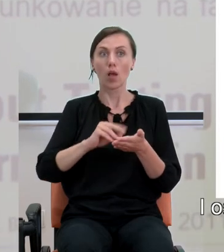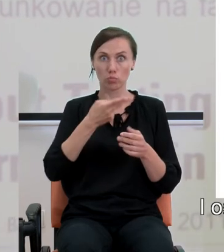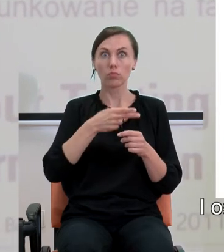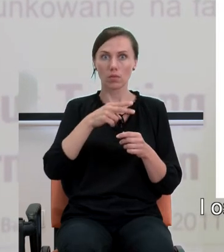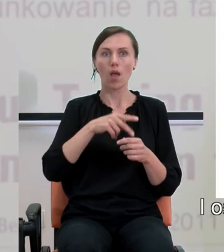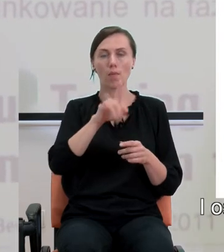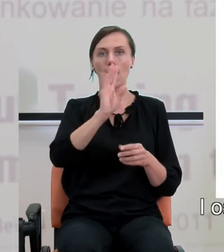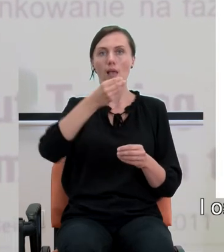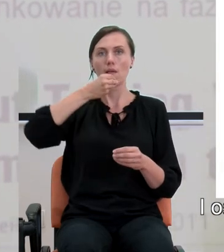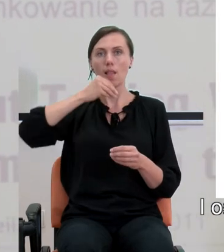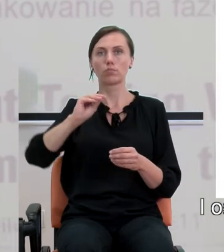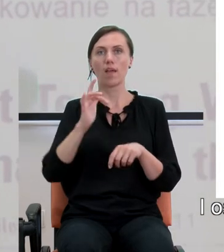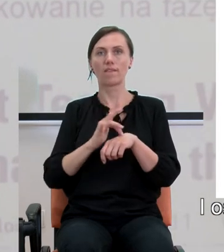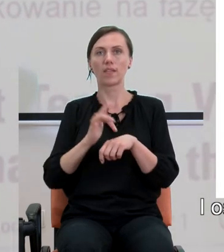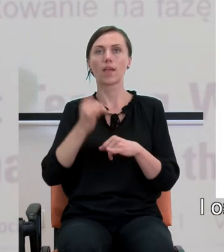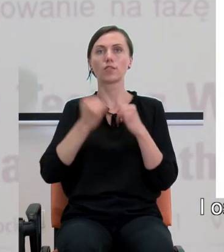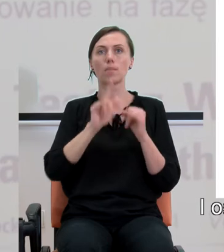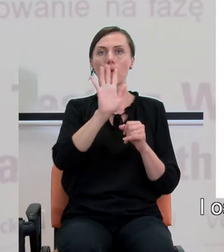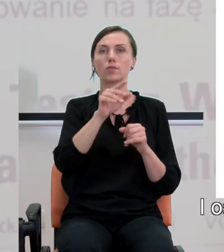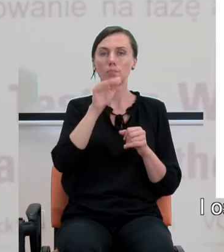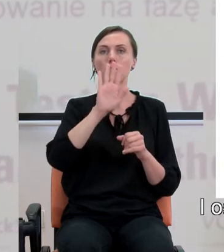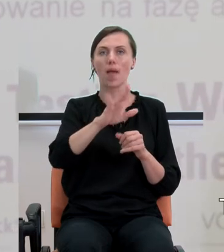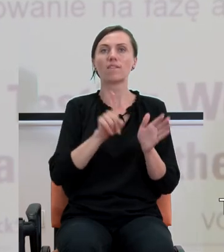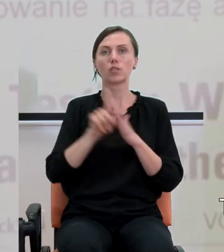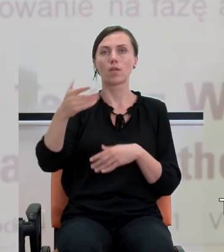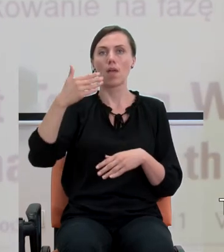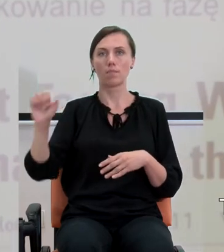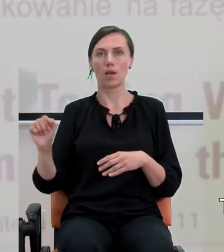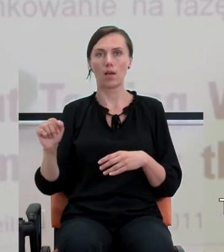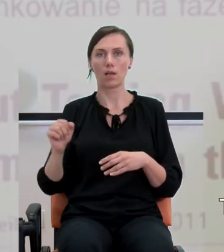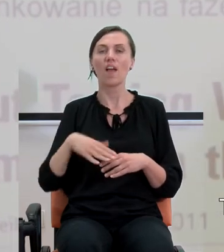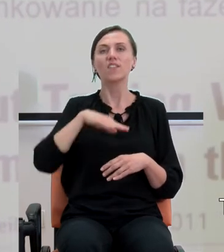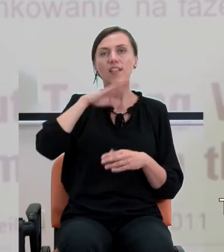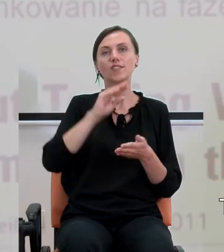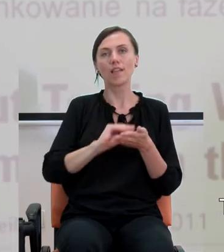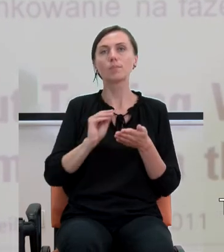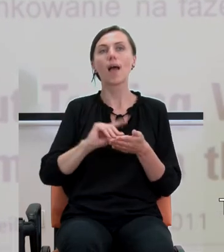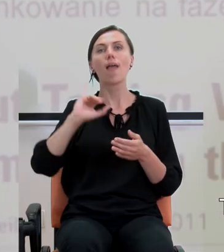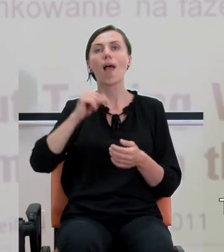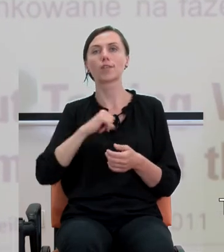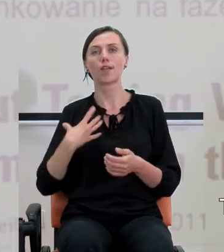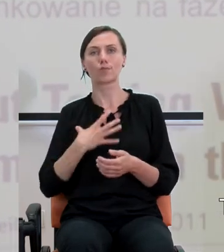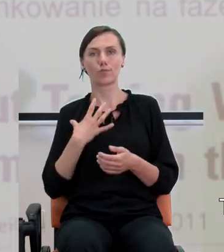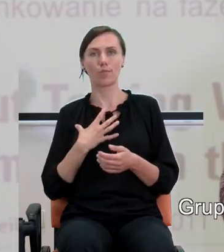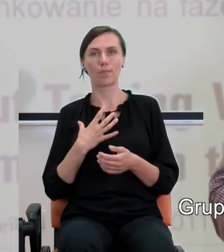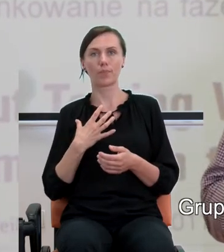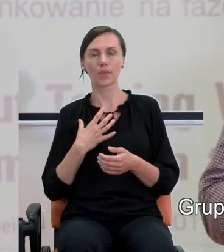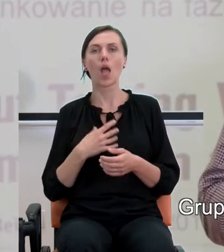wyniki, jeśli byli osobami o wysokim lęku przed matematyką. Tutaj ludzi podzielono na dwie grupy.